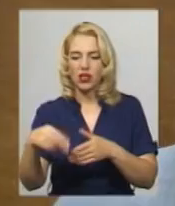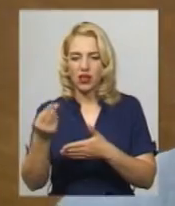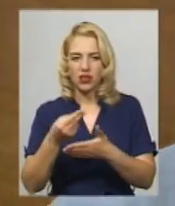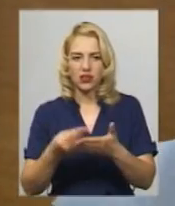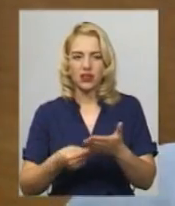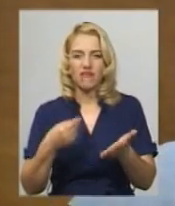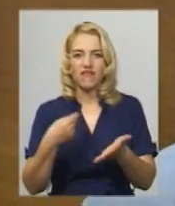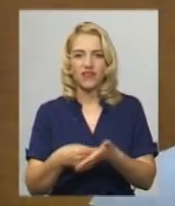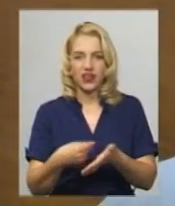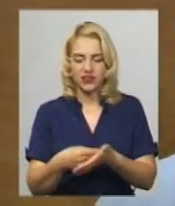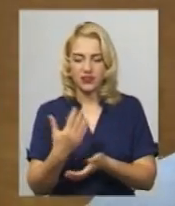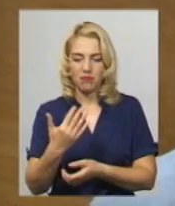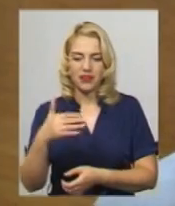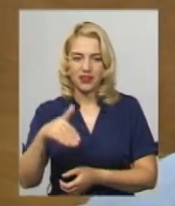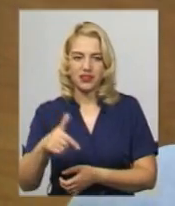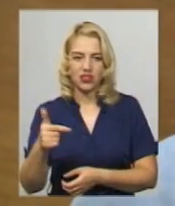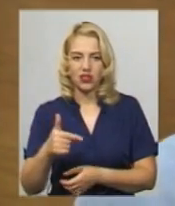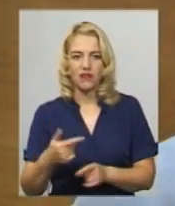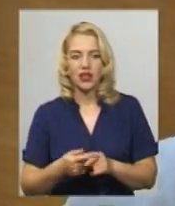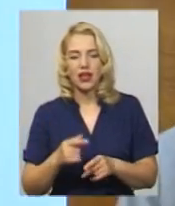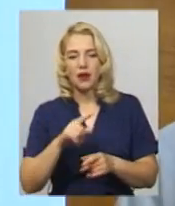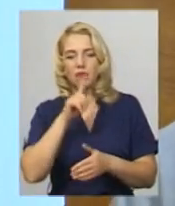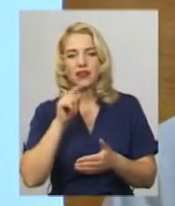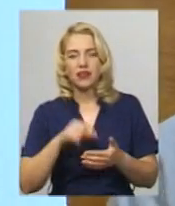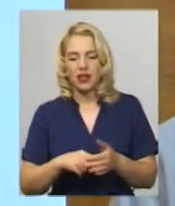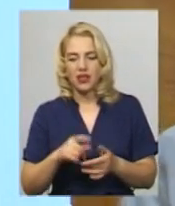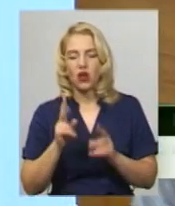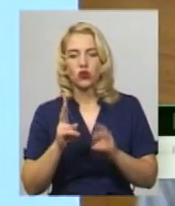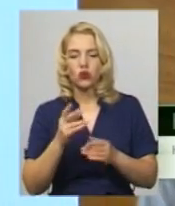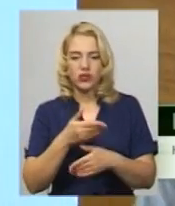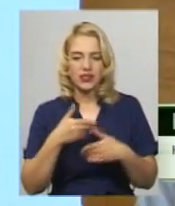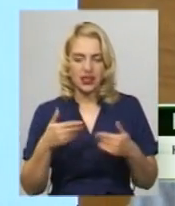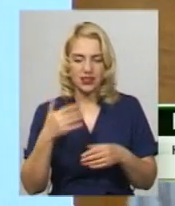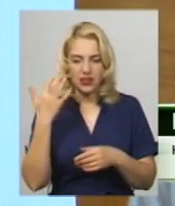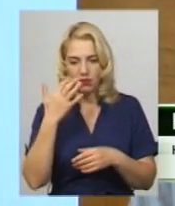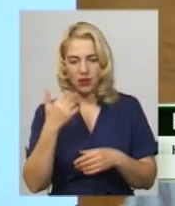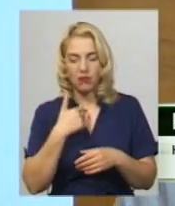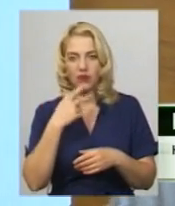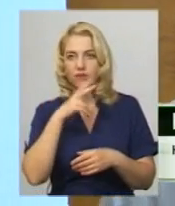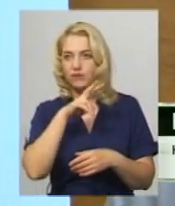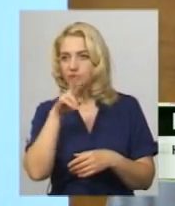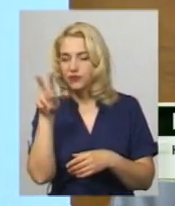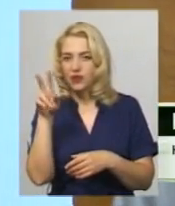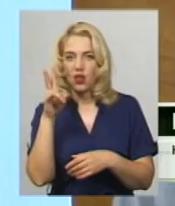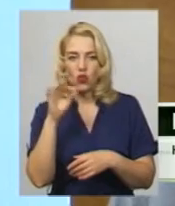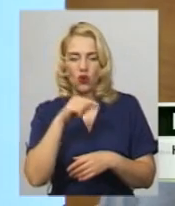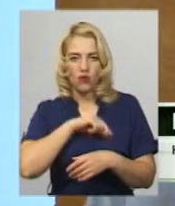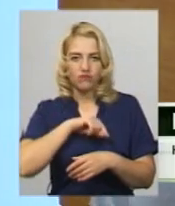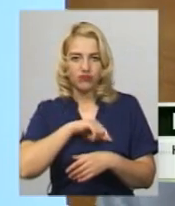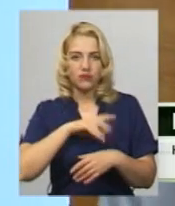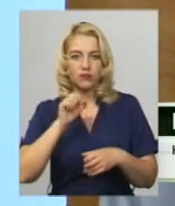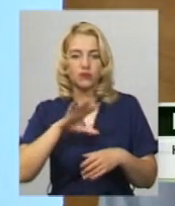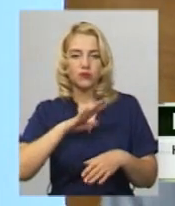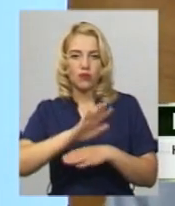гривень. «До речі, це ще питання, хто з нас скліпив, вони чи ми? Ми віддаємося картинкам зоровим, але не середньо духовним.